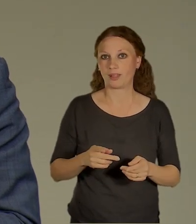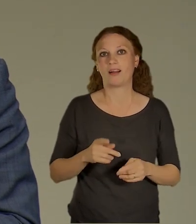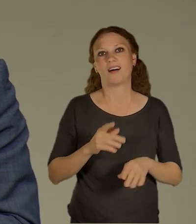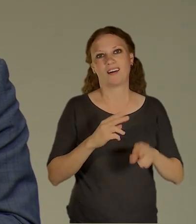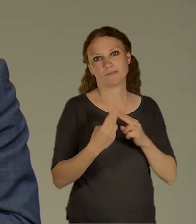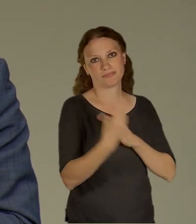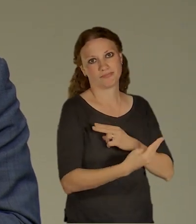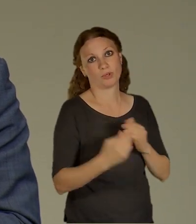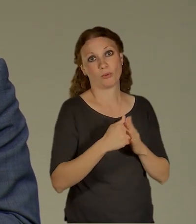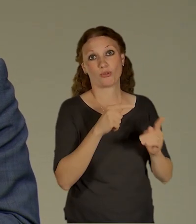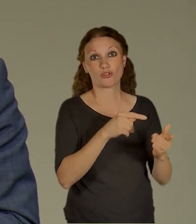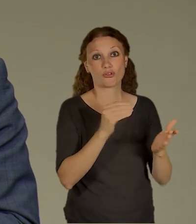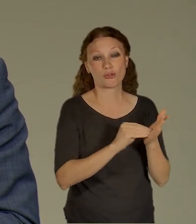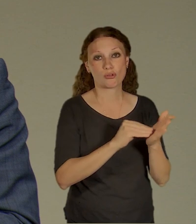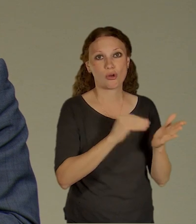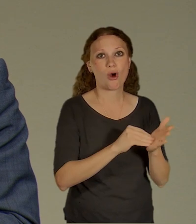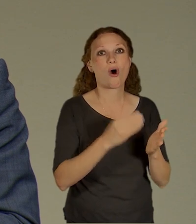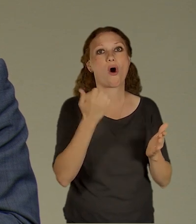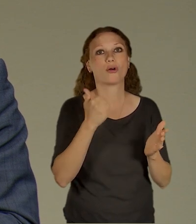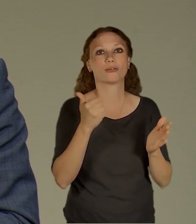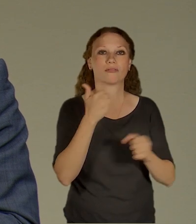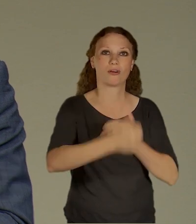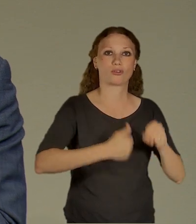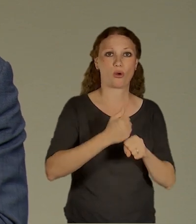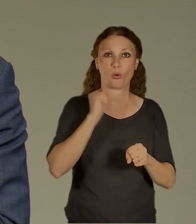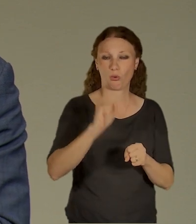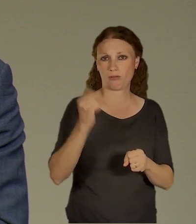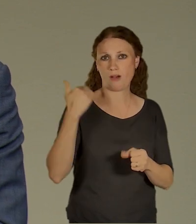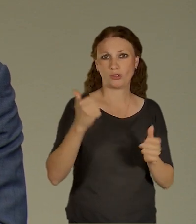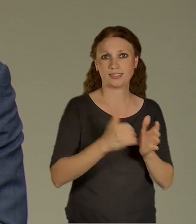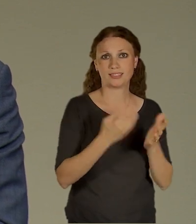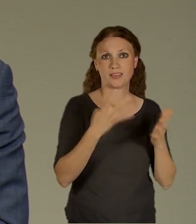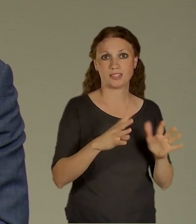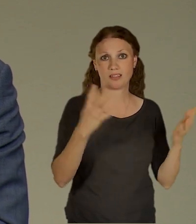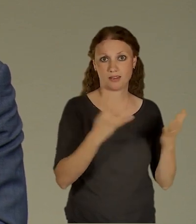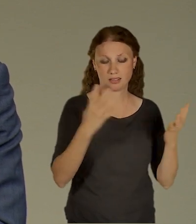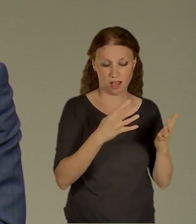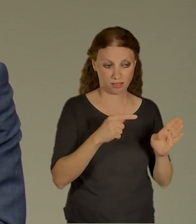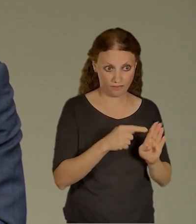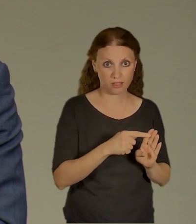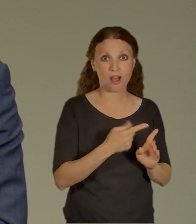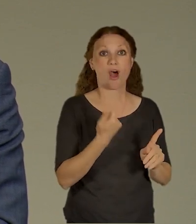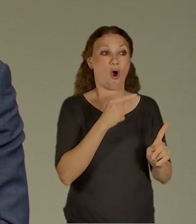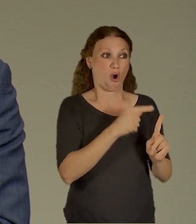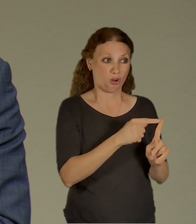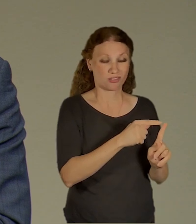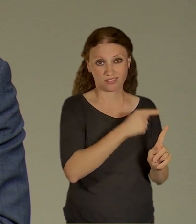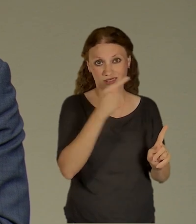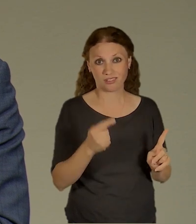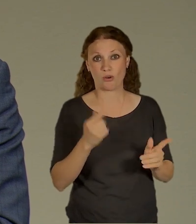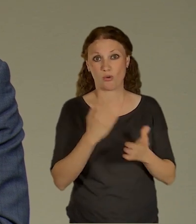změnil stavební zákon, od té doby se změnil zákon o veřejných zakázkách, takže jako každý rok to teda asi ne,